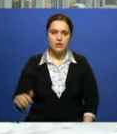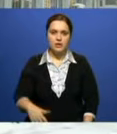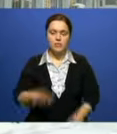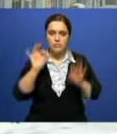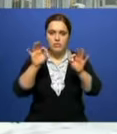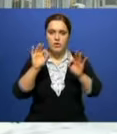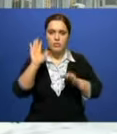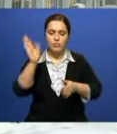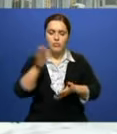вас в курсе событий.